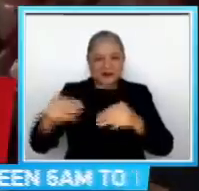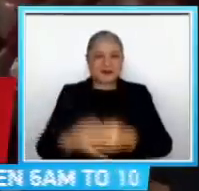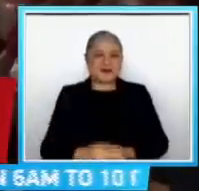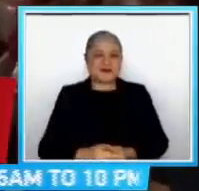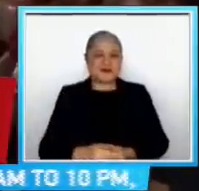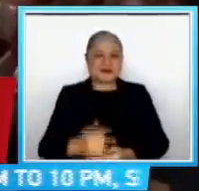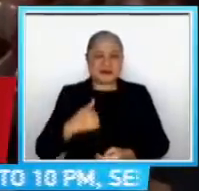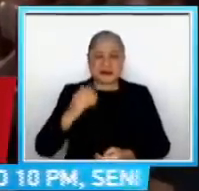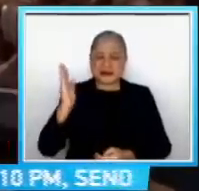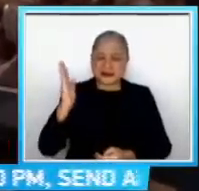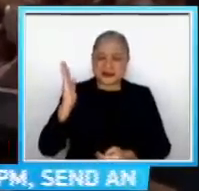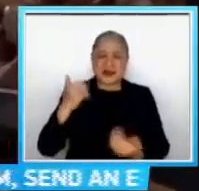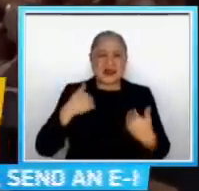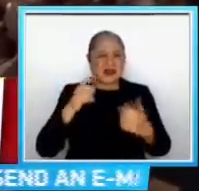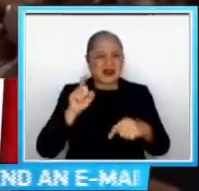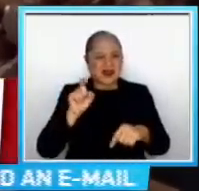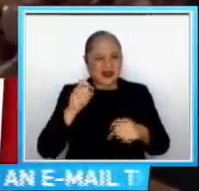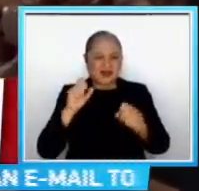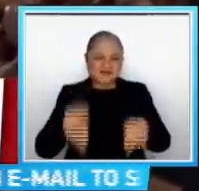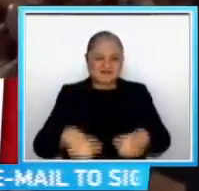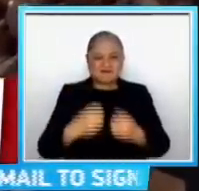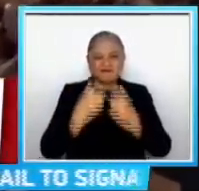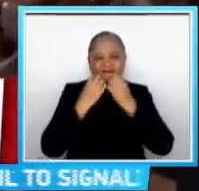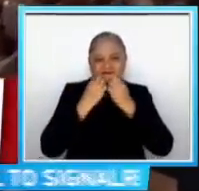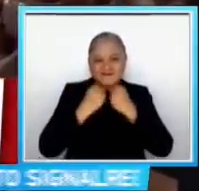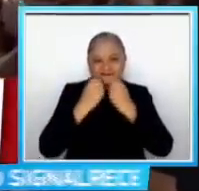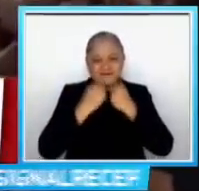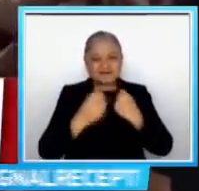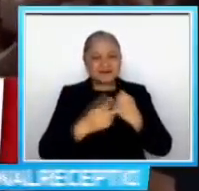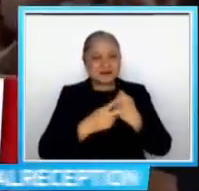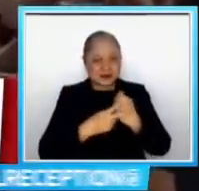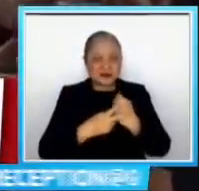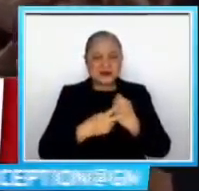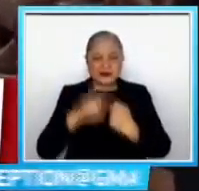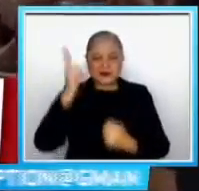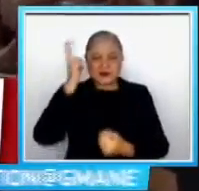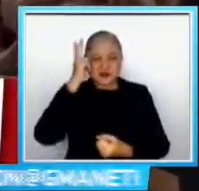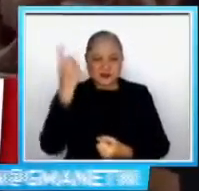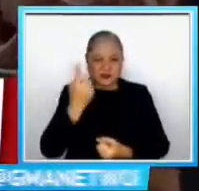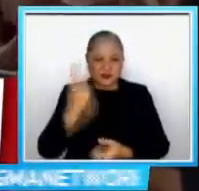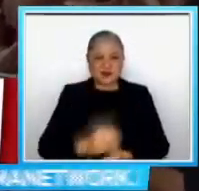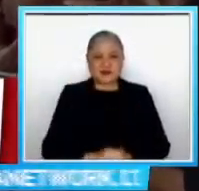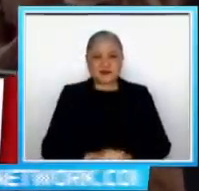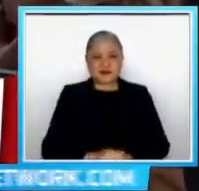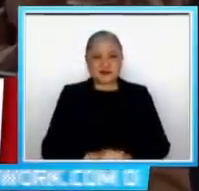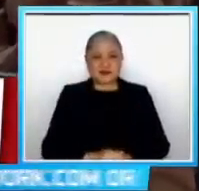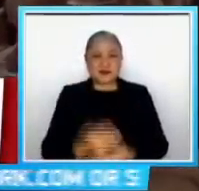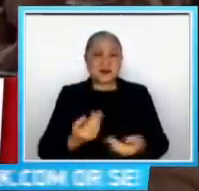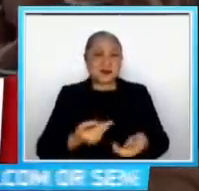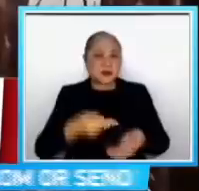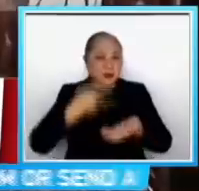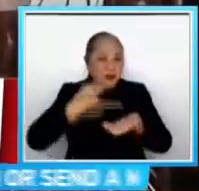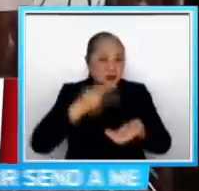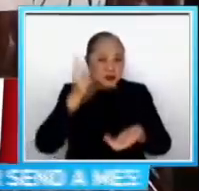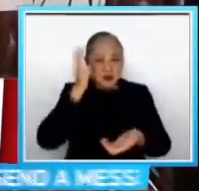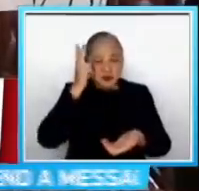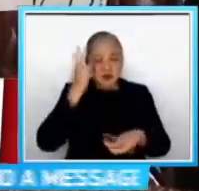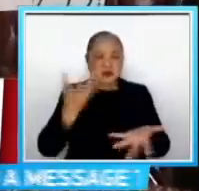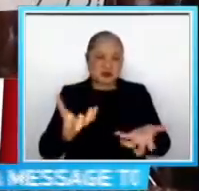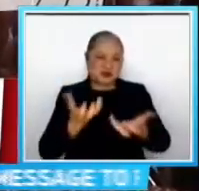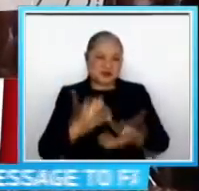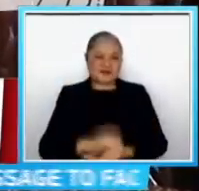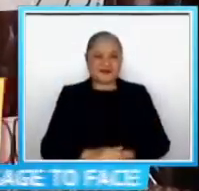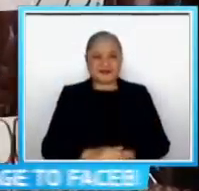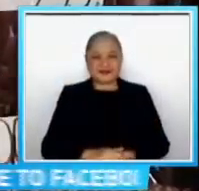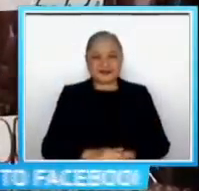Tipid-tipid na lang Tsaka gulay lang talaga Gulay Sinabaw ang gulay kasi ang gusto namin e Ang